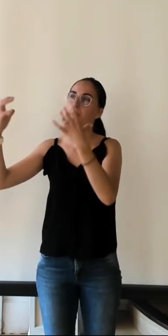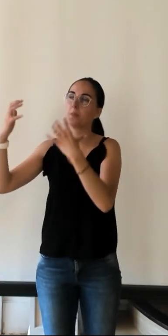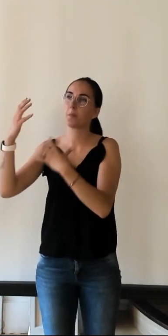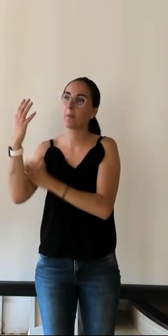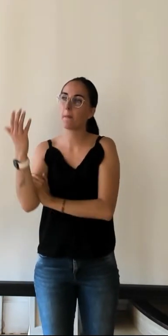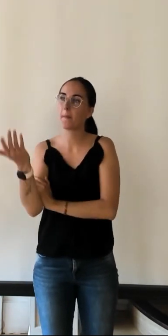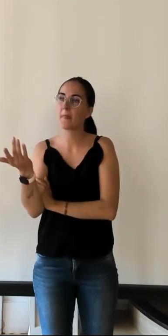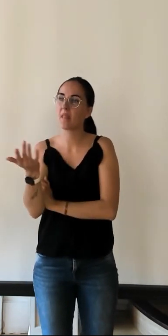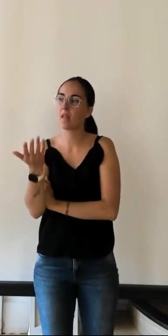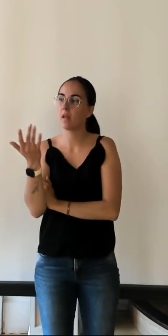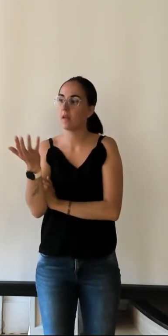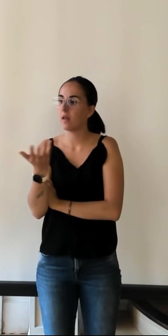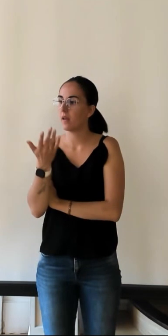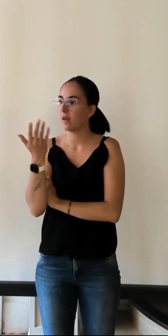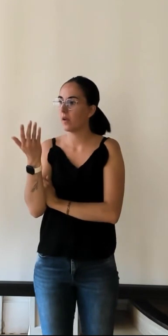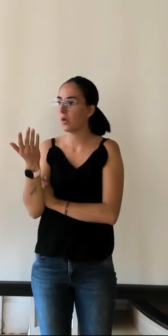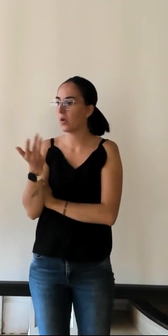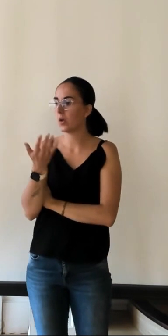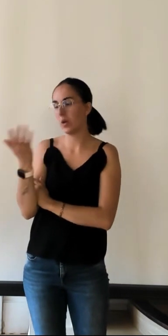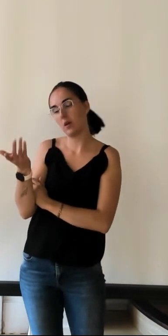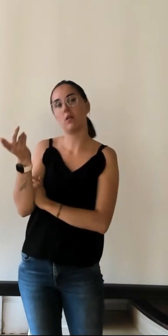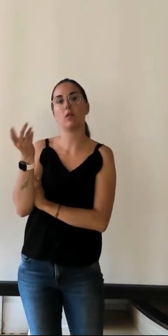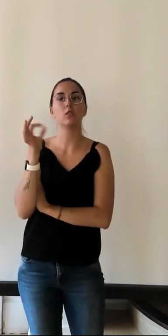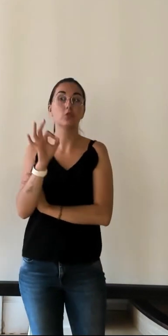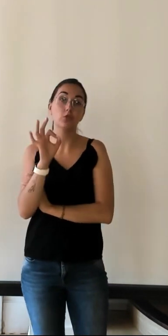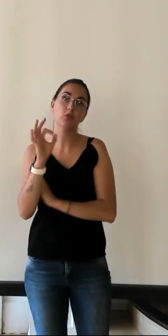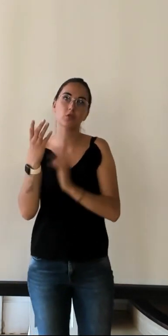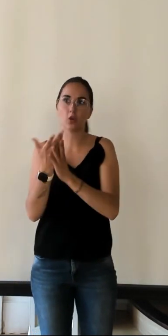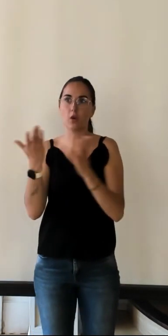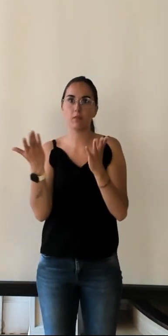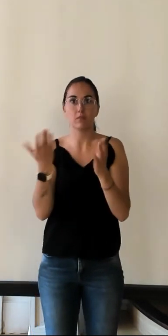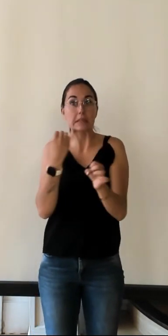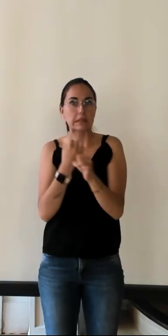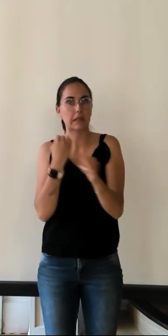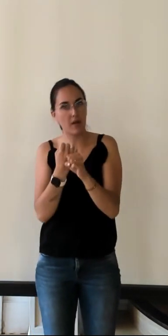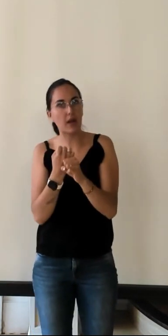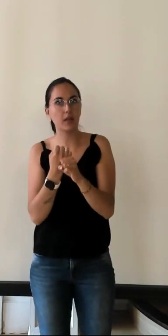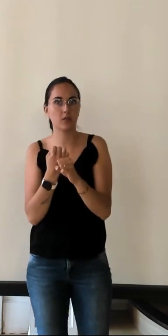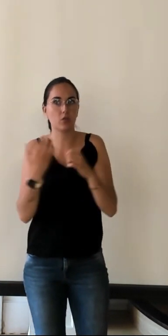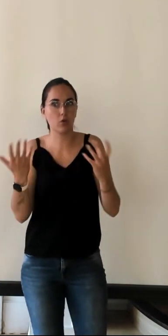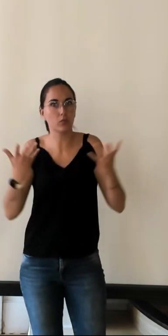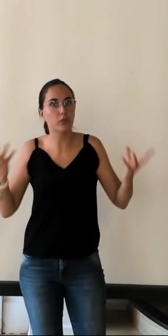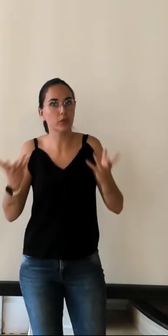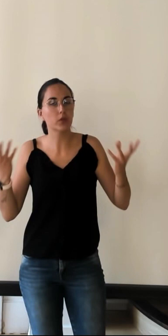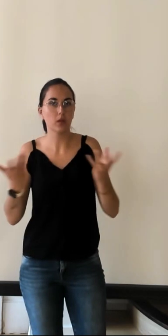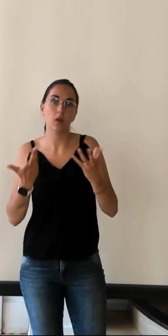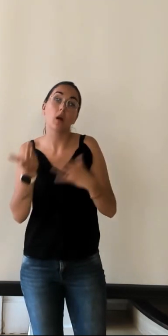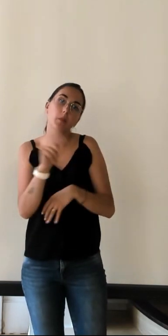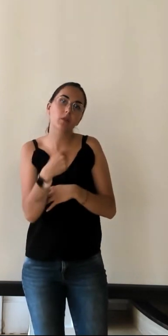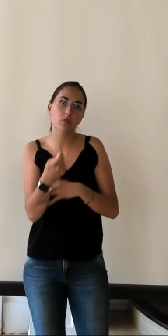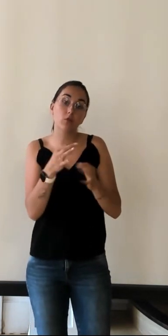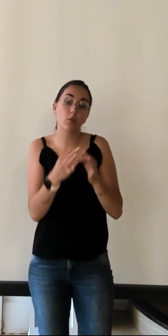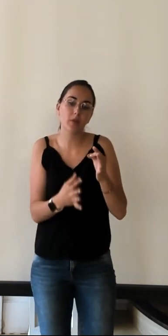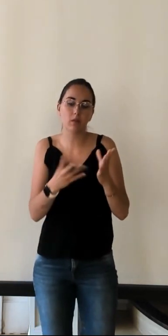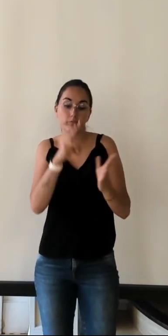oui c'était ça leur prenait une part importante de travail enfin on voit ça un petit peu dans les bilans d'activité les congrès